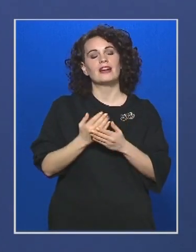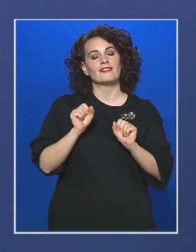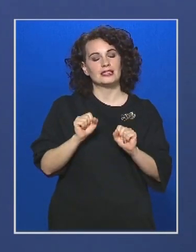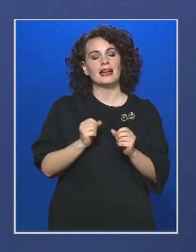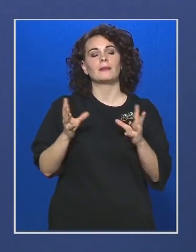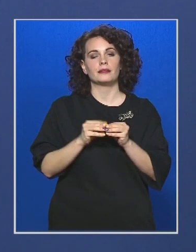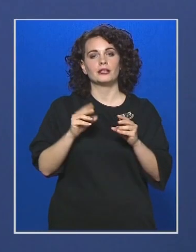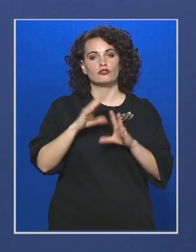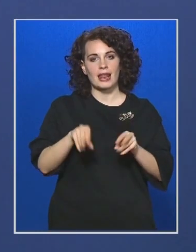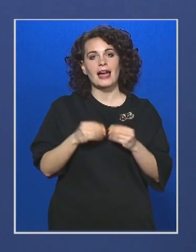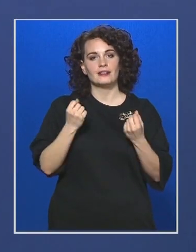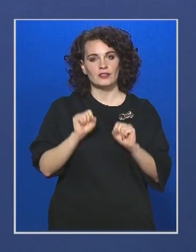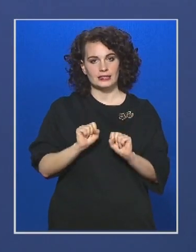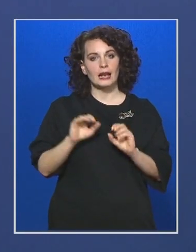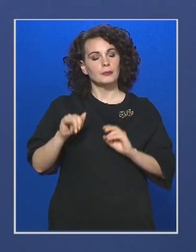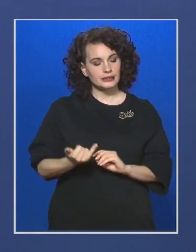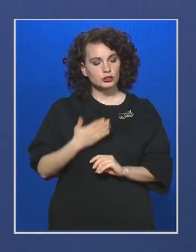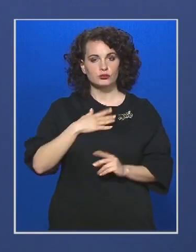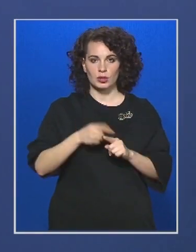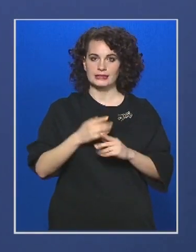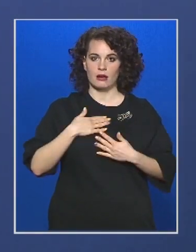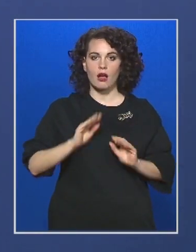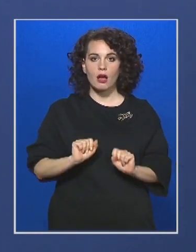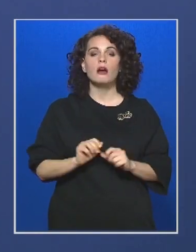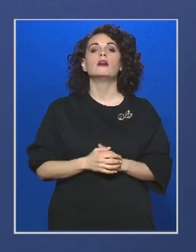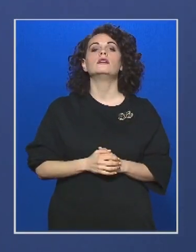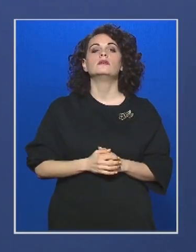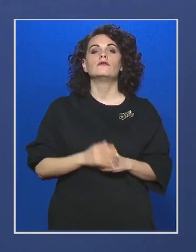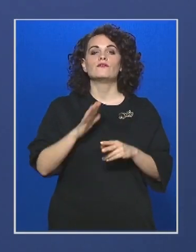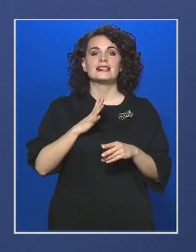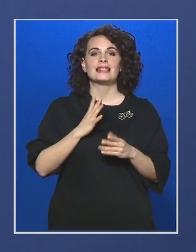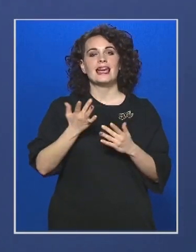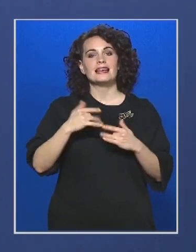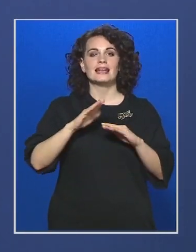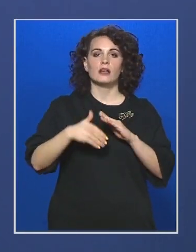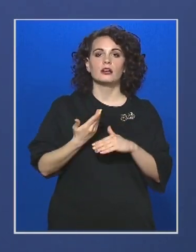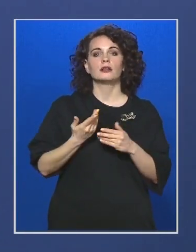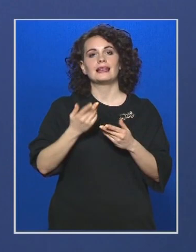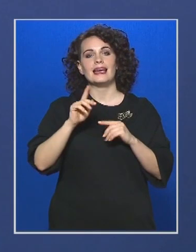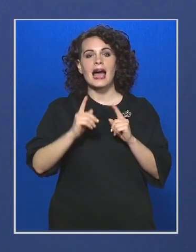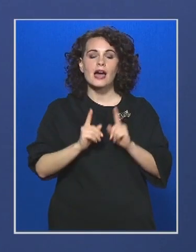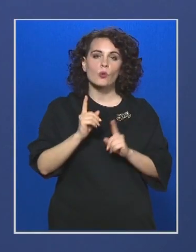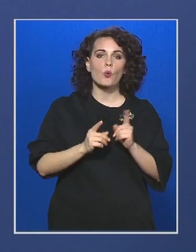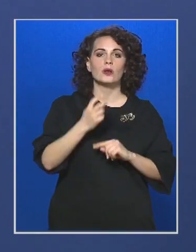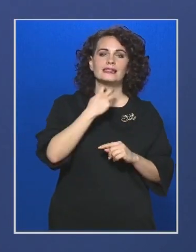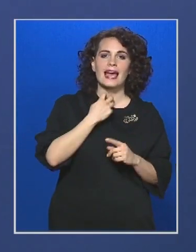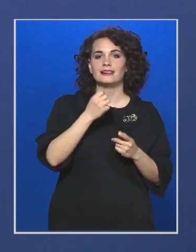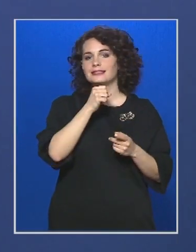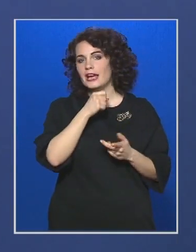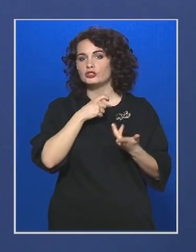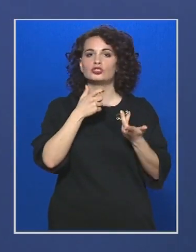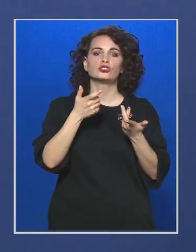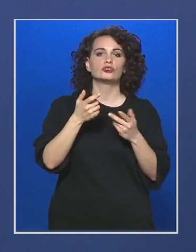családvédelem is a mi politikánkban, a veszélyhelyzet alatt lejáró gyes, gyet, gyed jogosultságokat